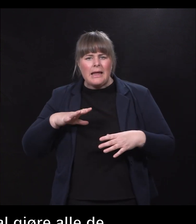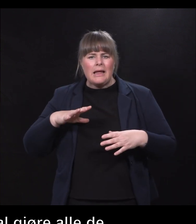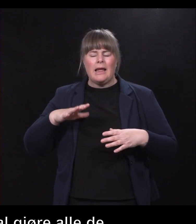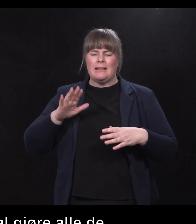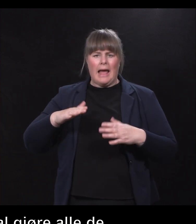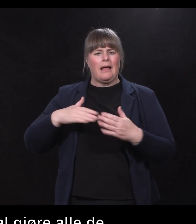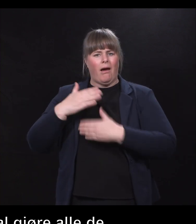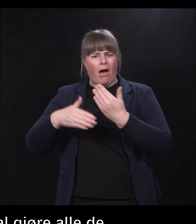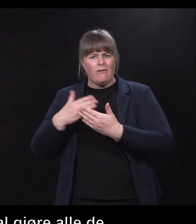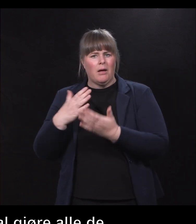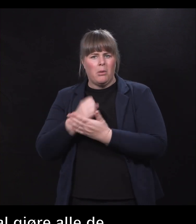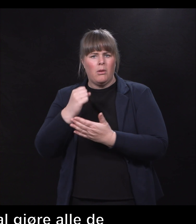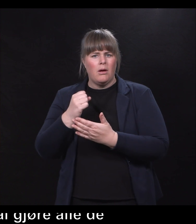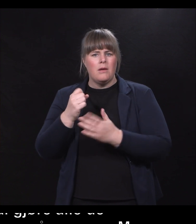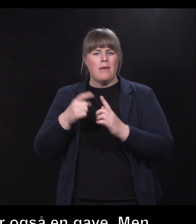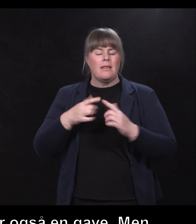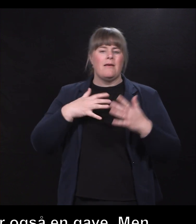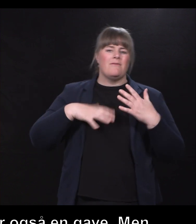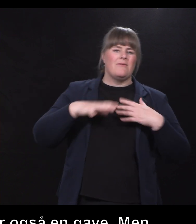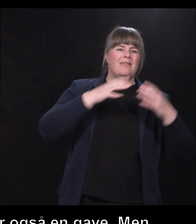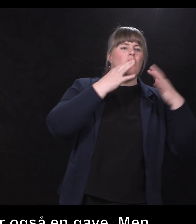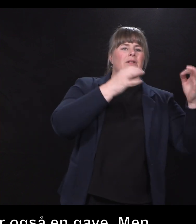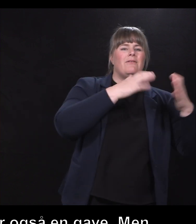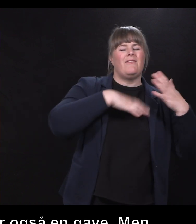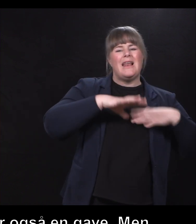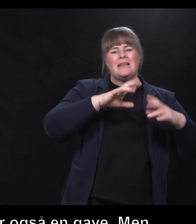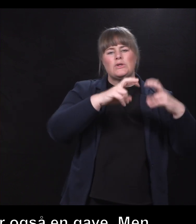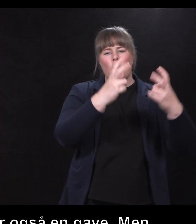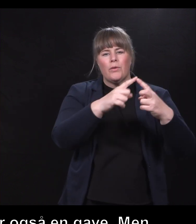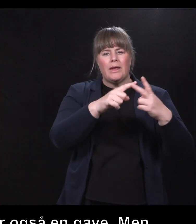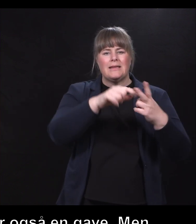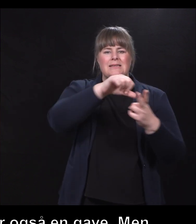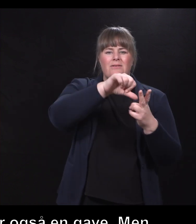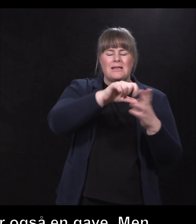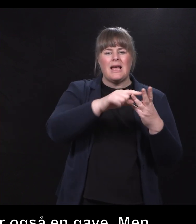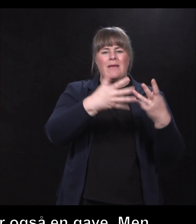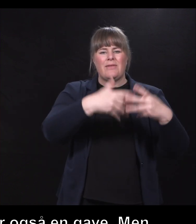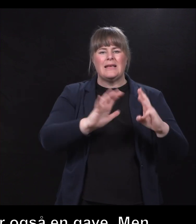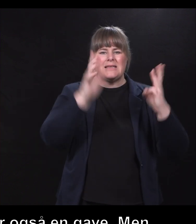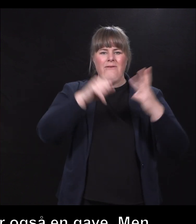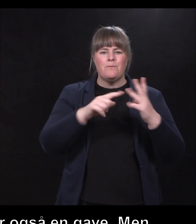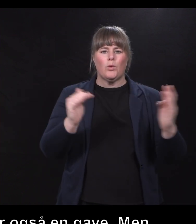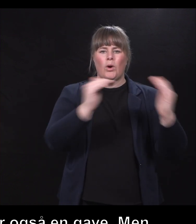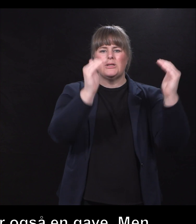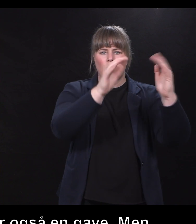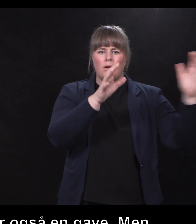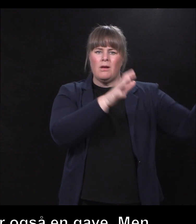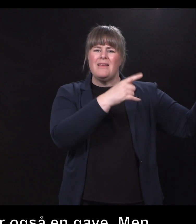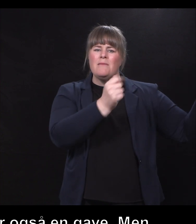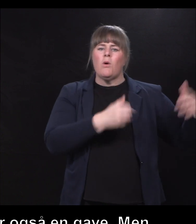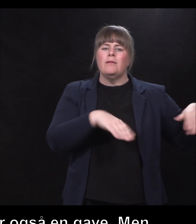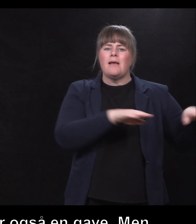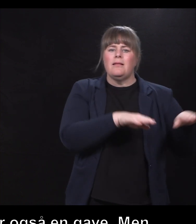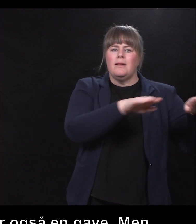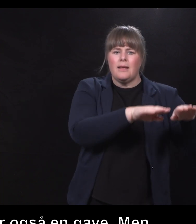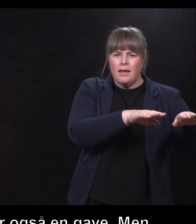de frivillighetsrådene, stiftelser, næringsliv og organisasjoner, og det offentlige må legge til rette for at